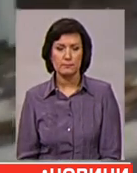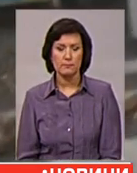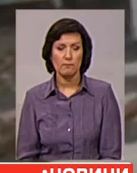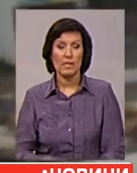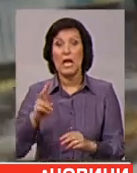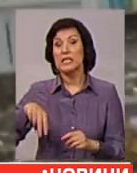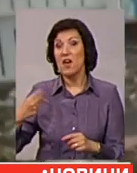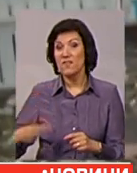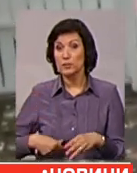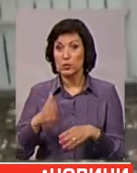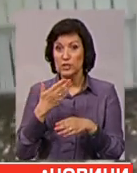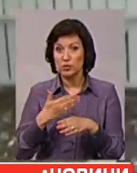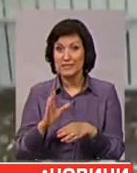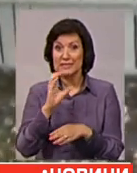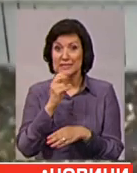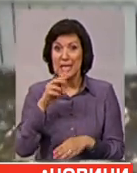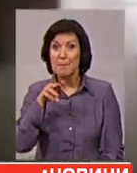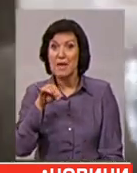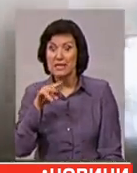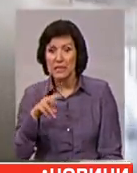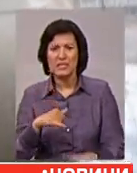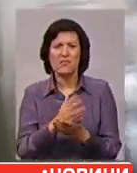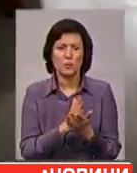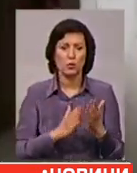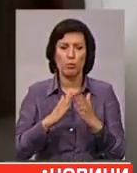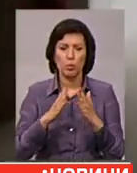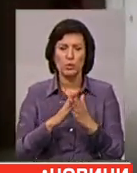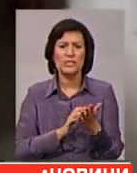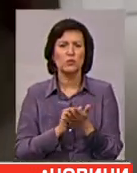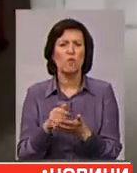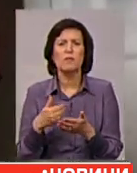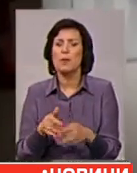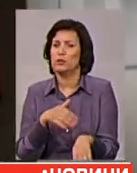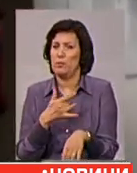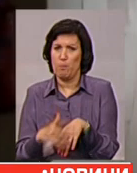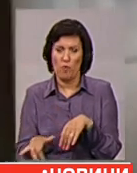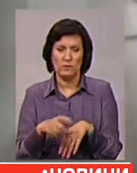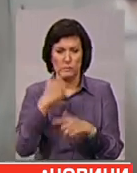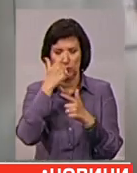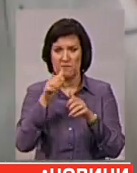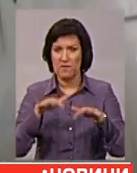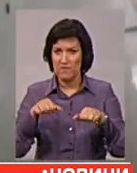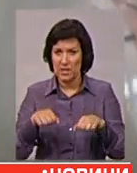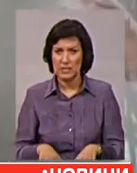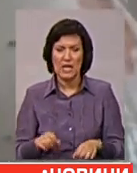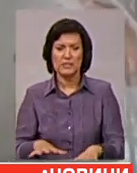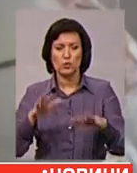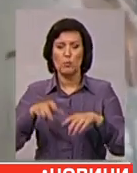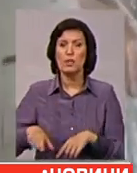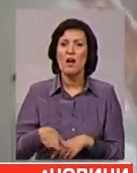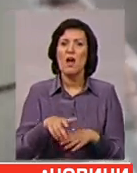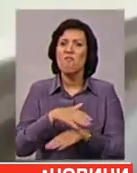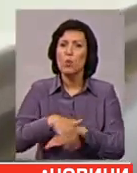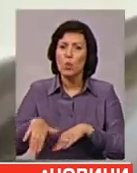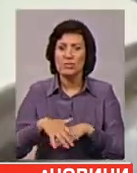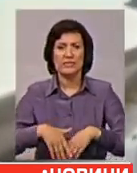На французькій частині Сан-Мартена інфраструктура і будинки зруйновані майже повністю, заявляє місцева влада. Затопило вулиці, вітром